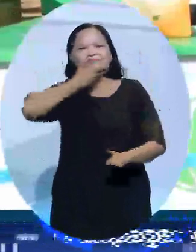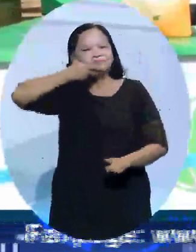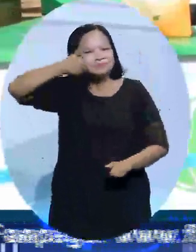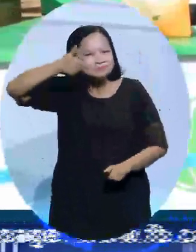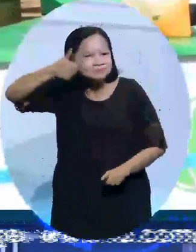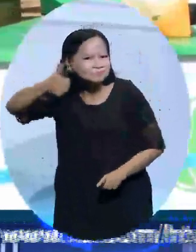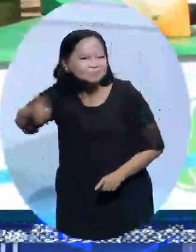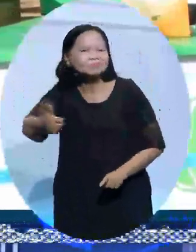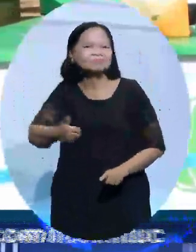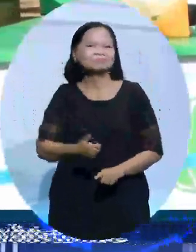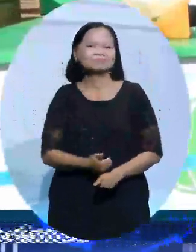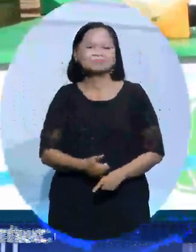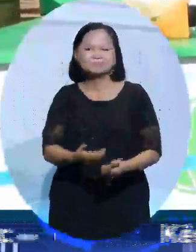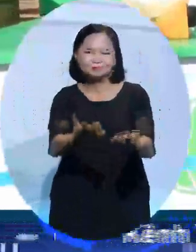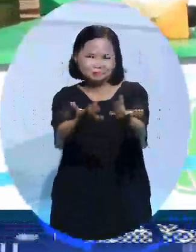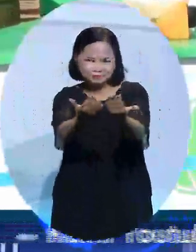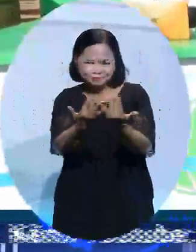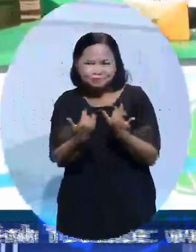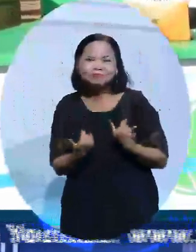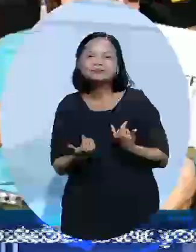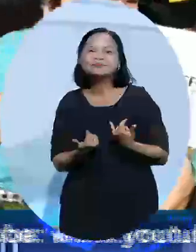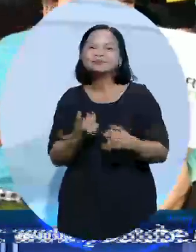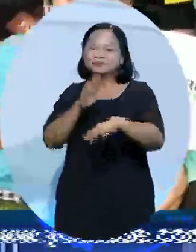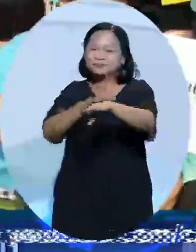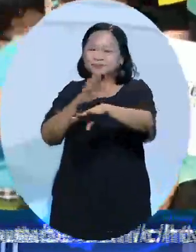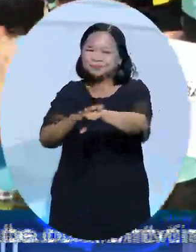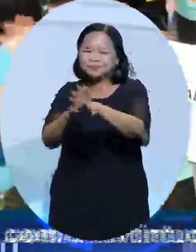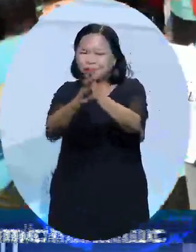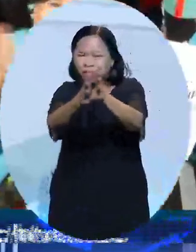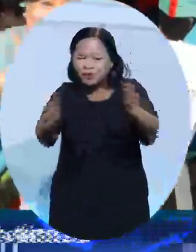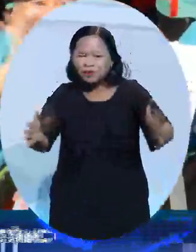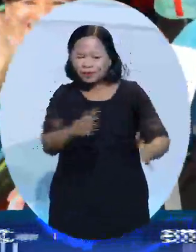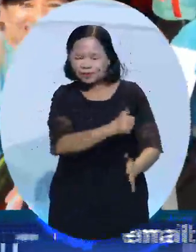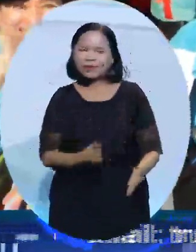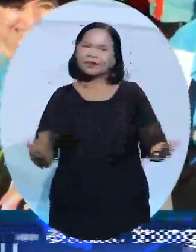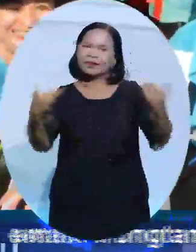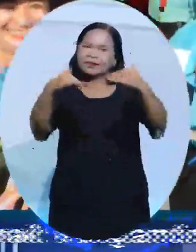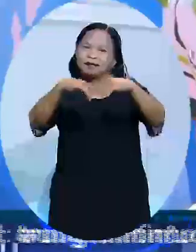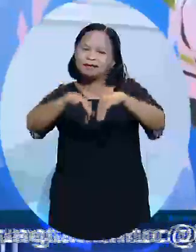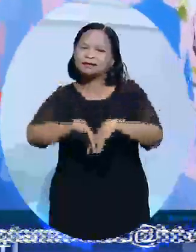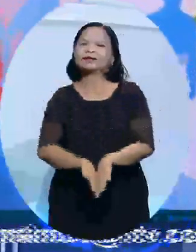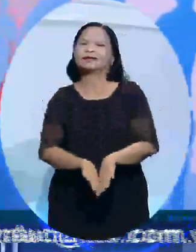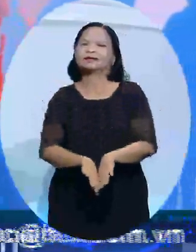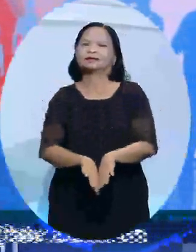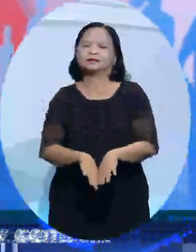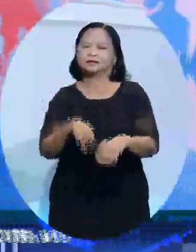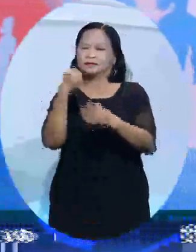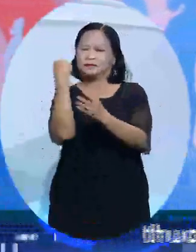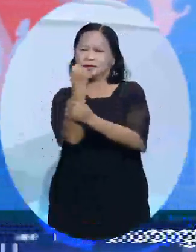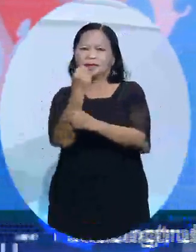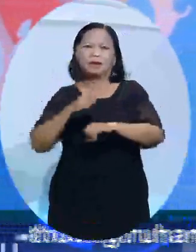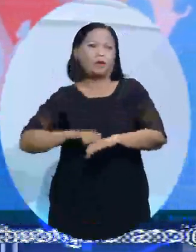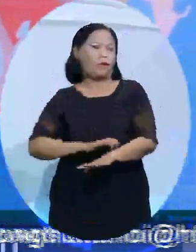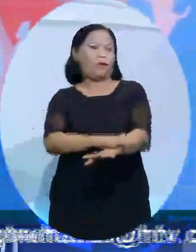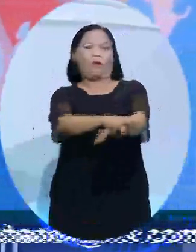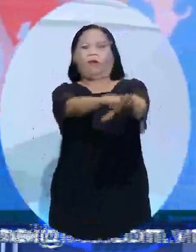giải này chính là thu hút và kêu gọi rất nhiều đối tượng tham gia và gửi một thông điệp rất lớn lan tỏa